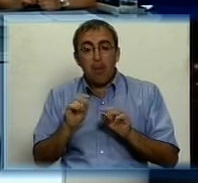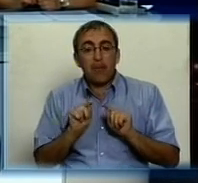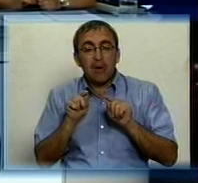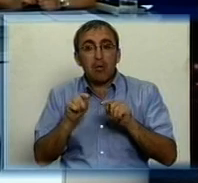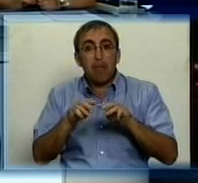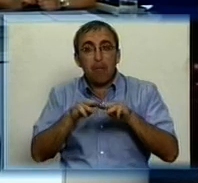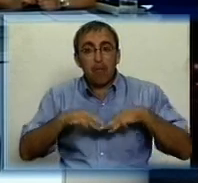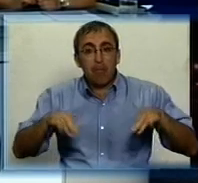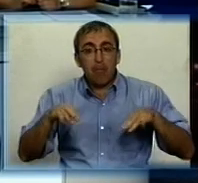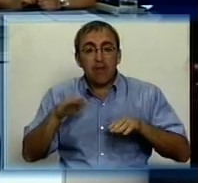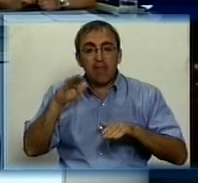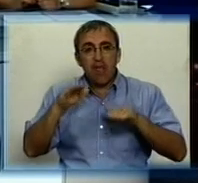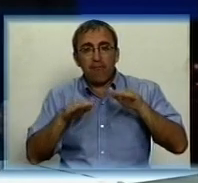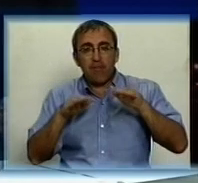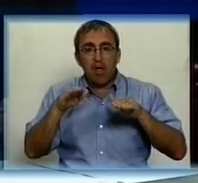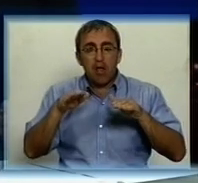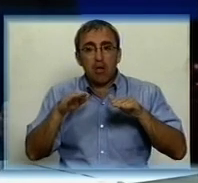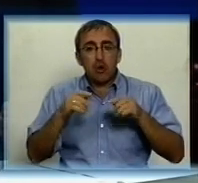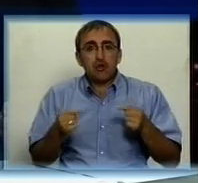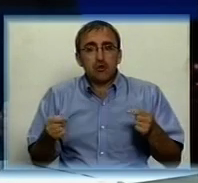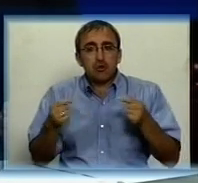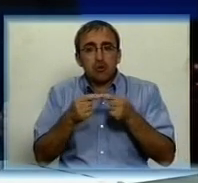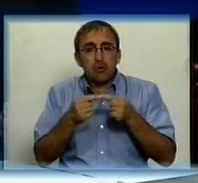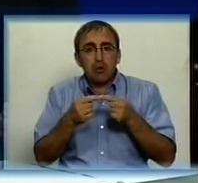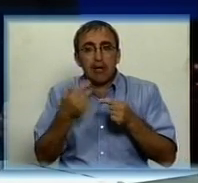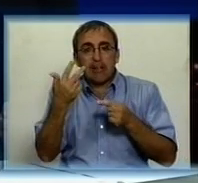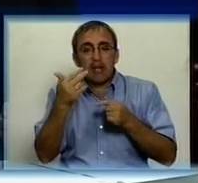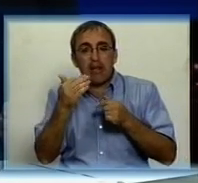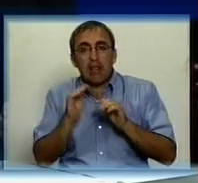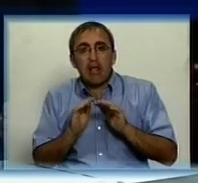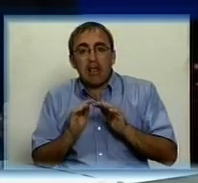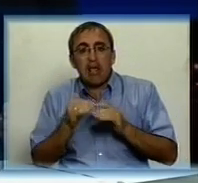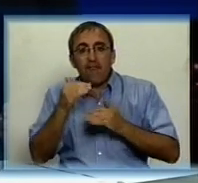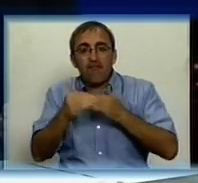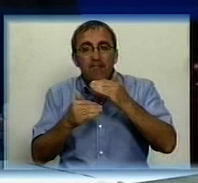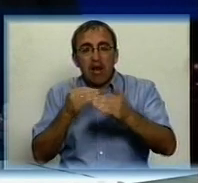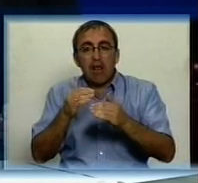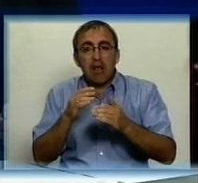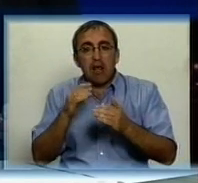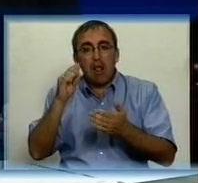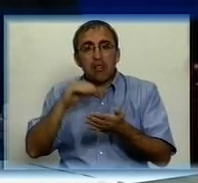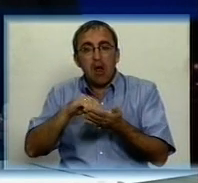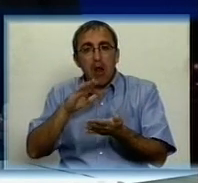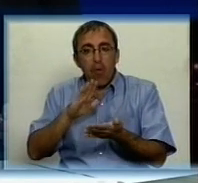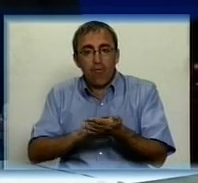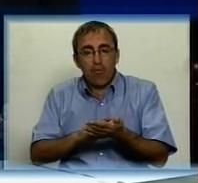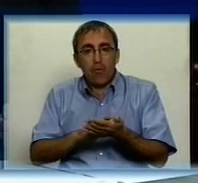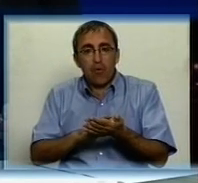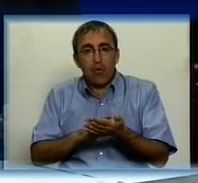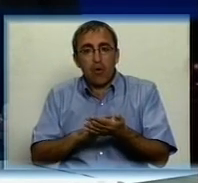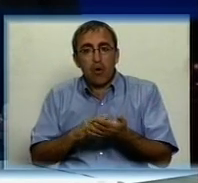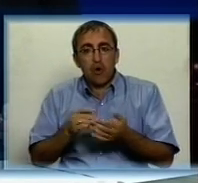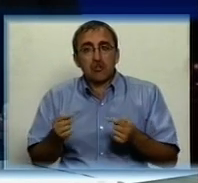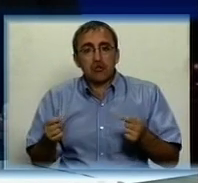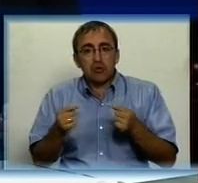диференціючи чіткі три хвилі, наприклад, зарахування. І чітко, хто який